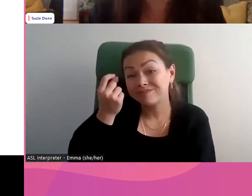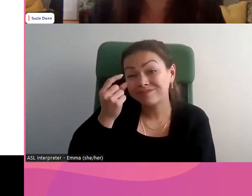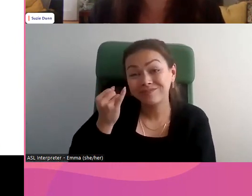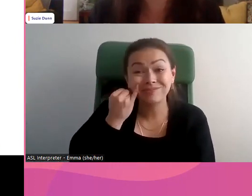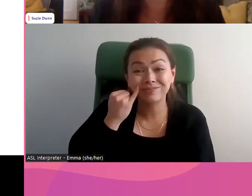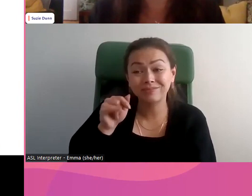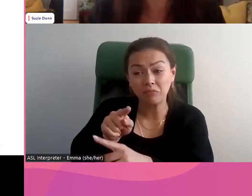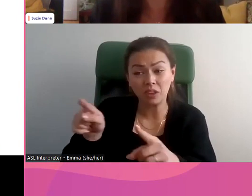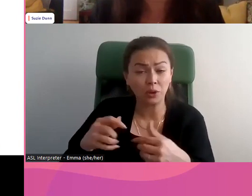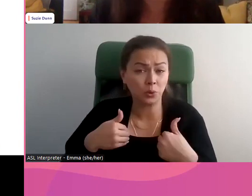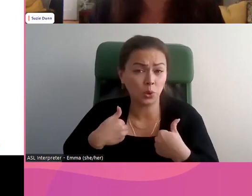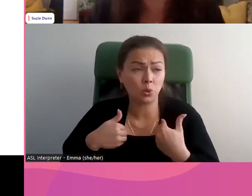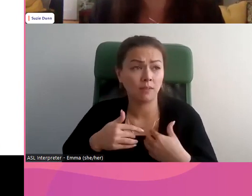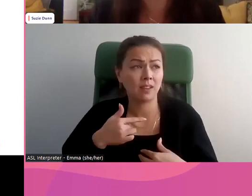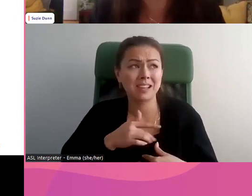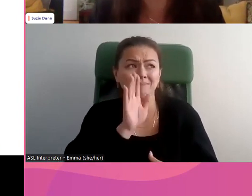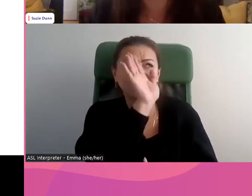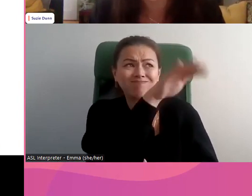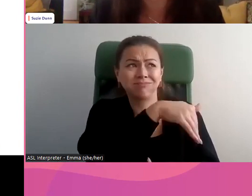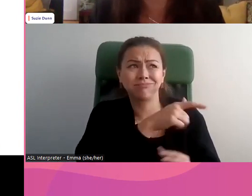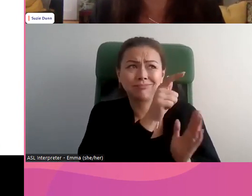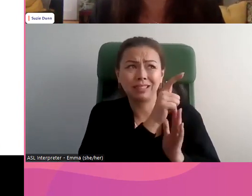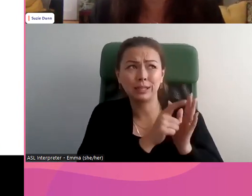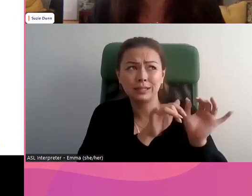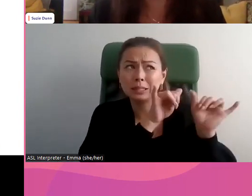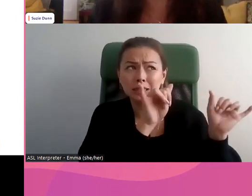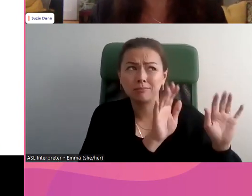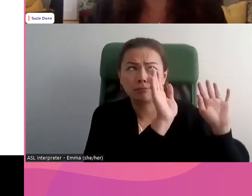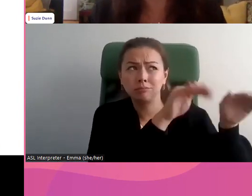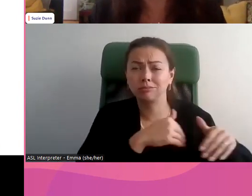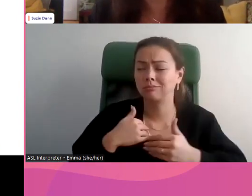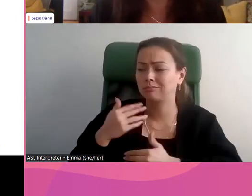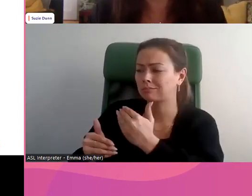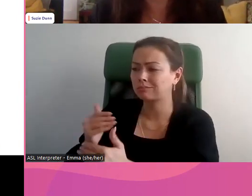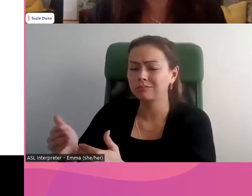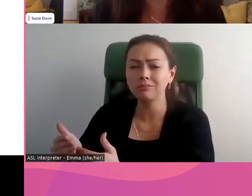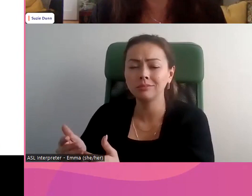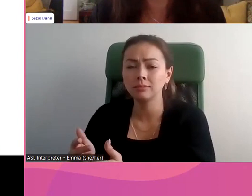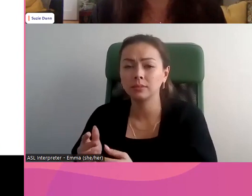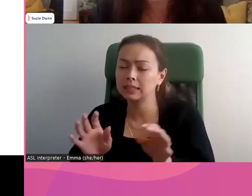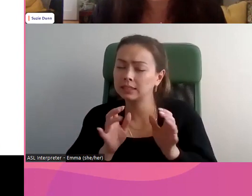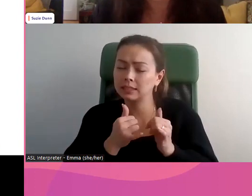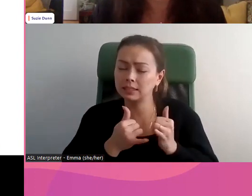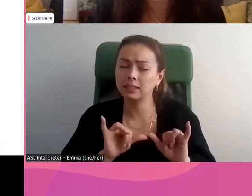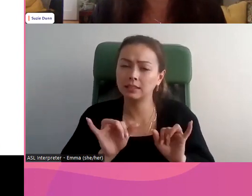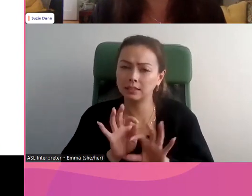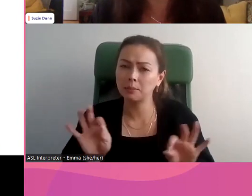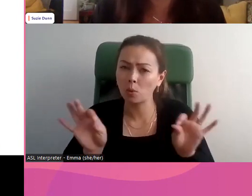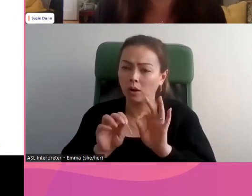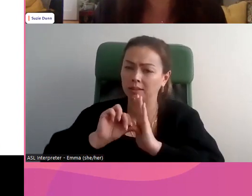faire appel au système de justice, les jeunes doivent connaître leurs droits.